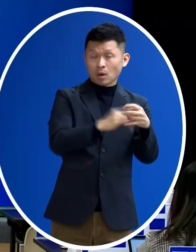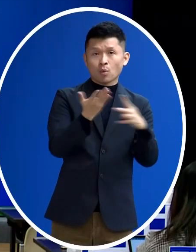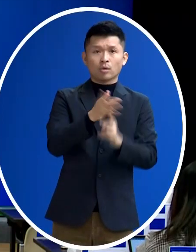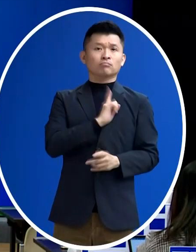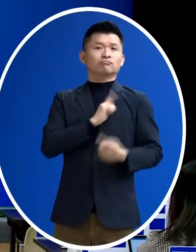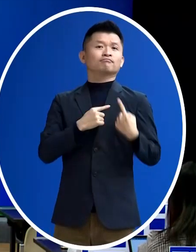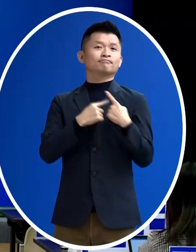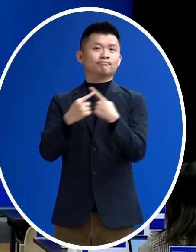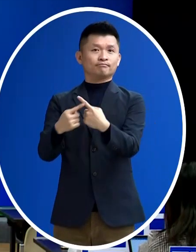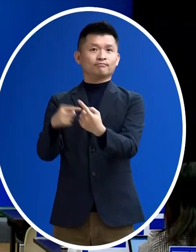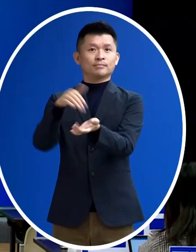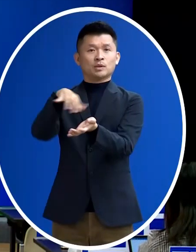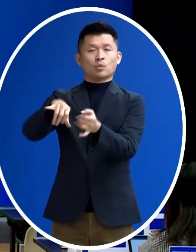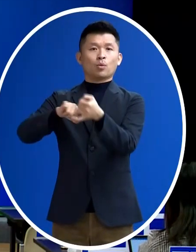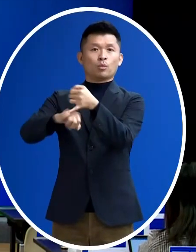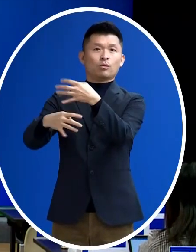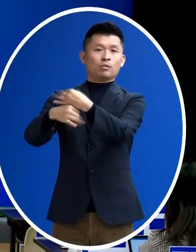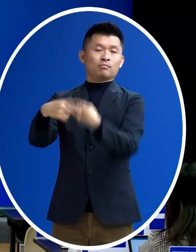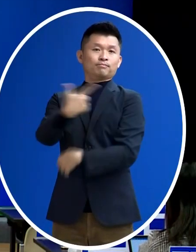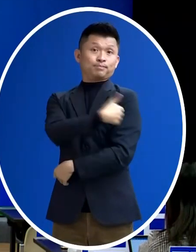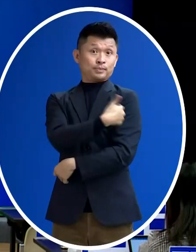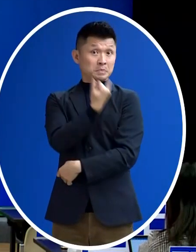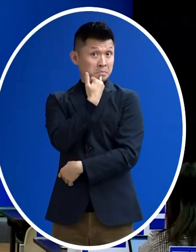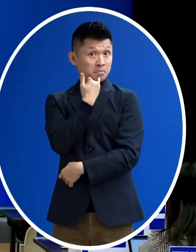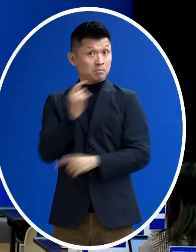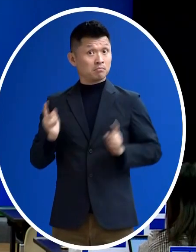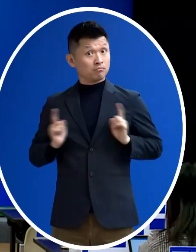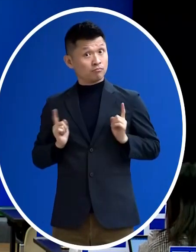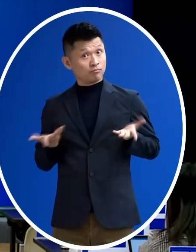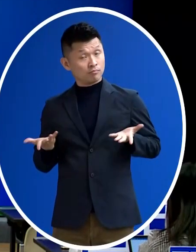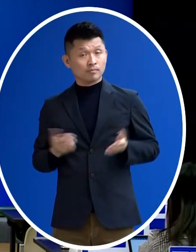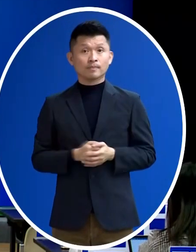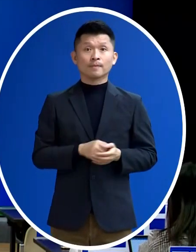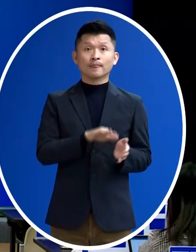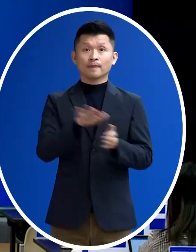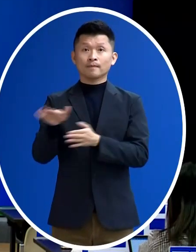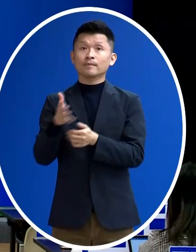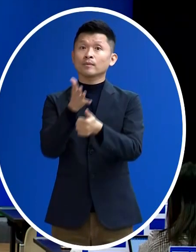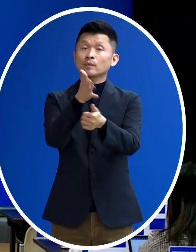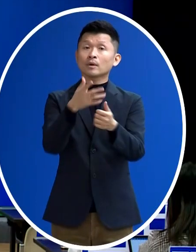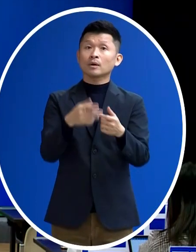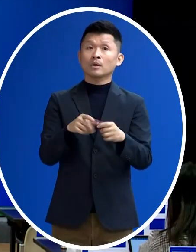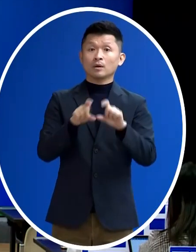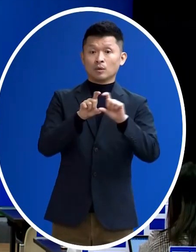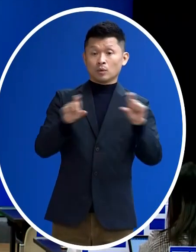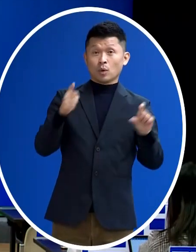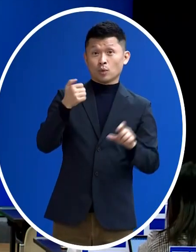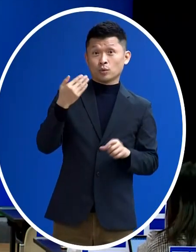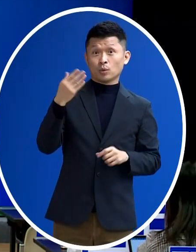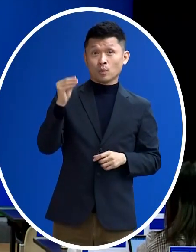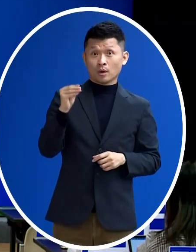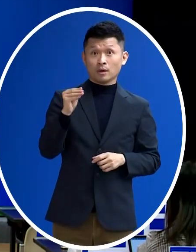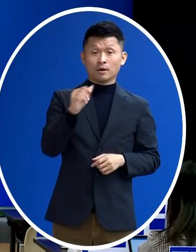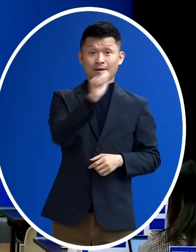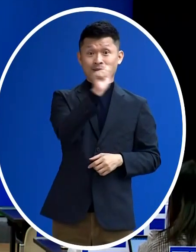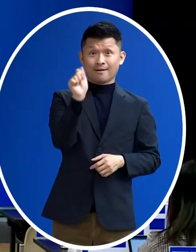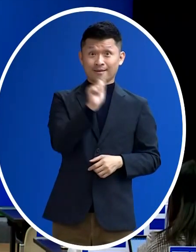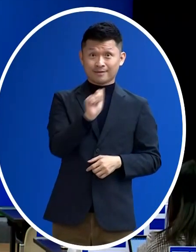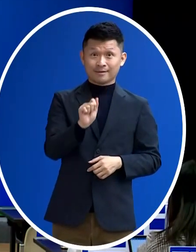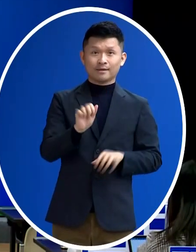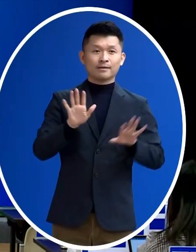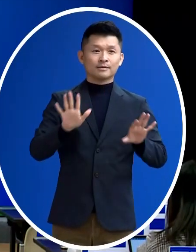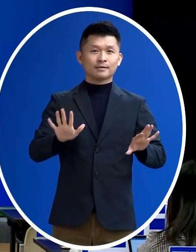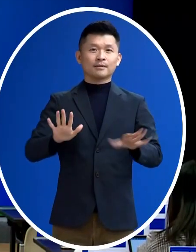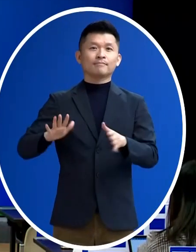醫療院所去就是掛號接種 第二個部分的想請教是我們那59萬校期比較接近的AZ好像是今天